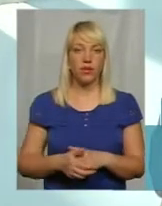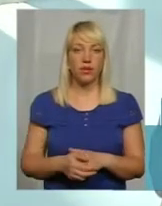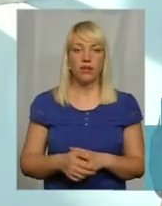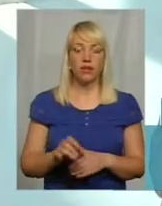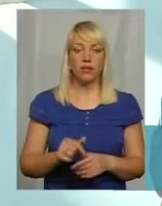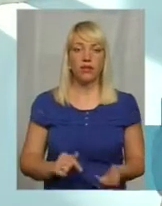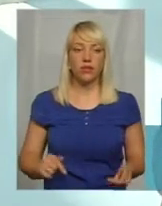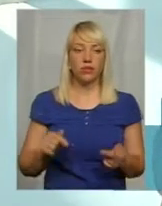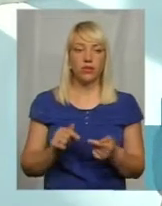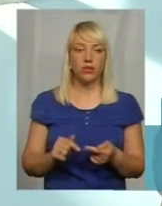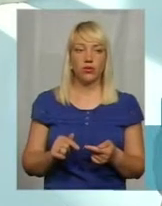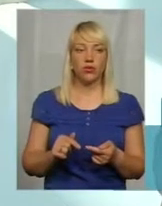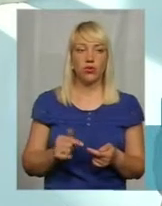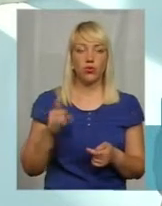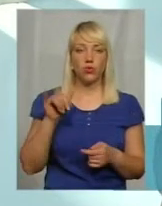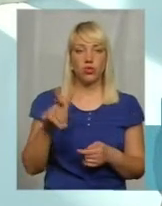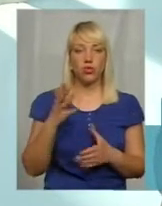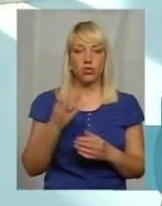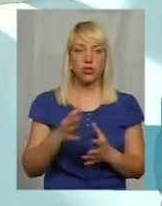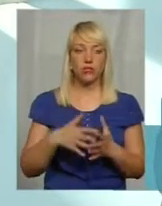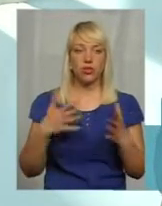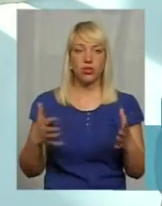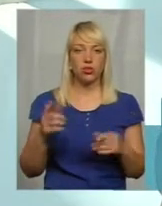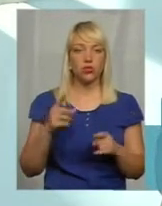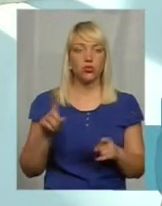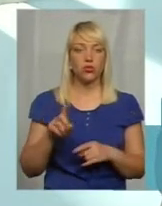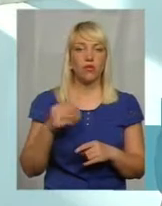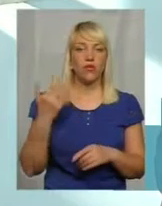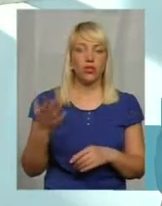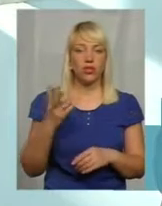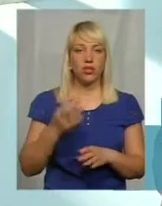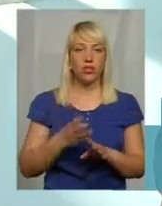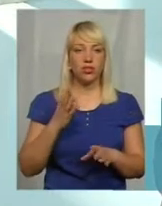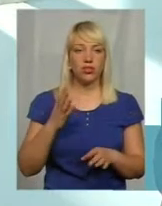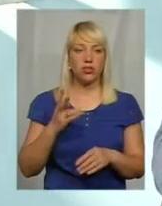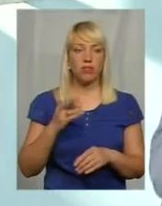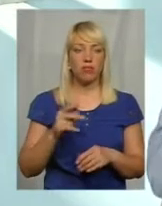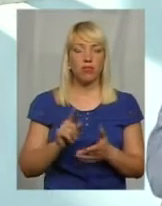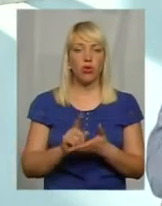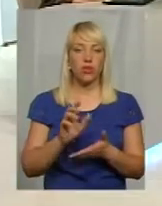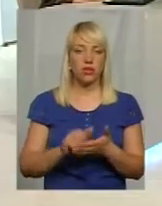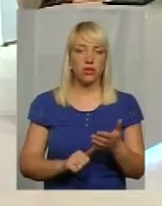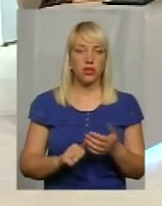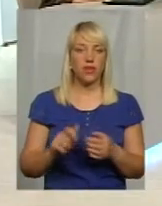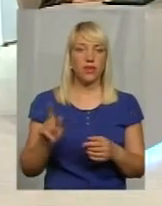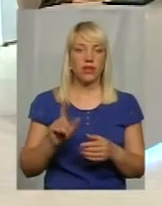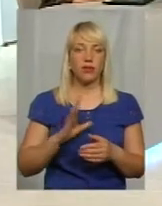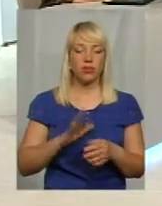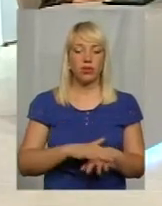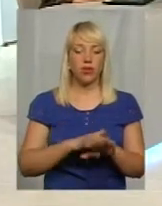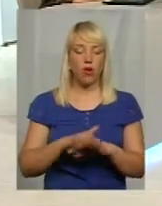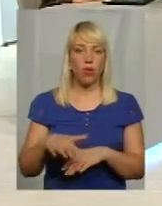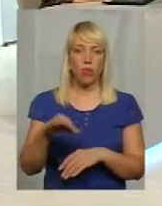відповідно, в них ще більше, тому що в них навчається частина податків, які йшли на обласний і